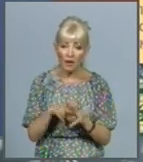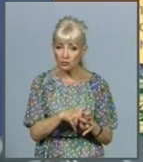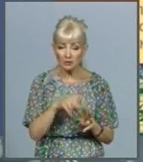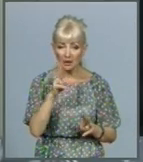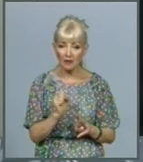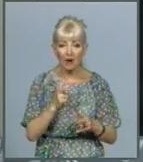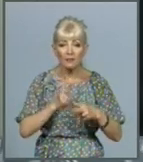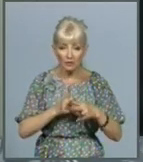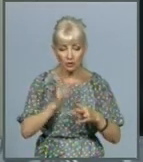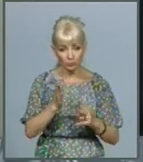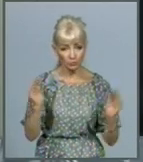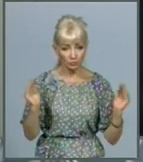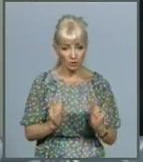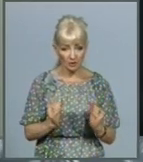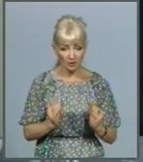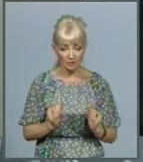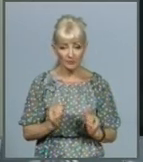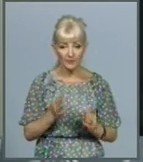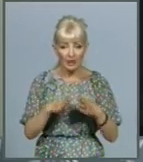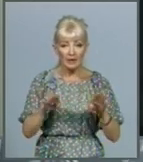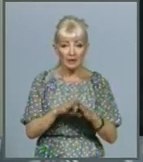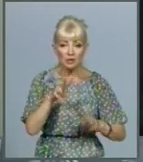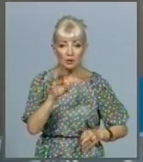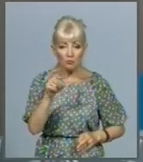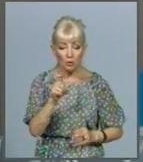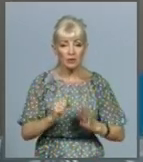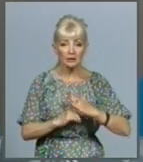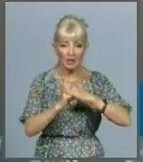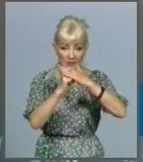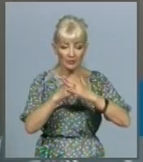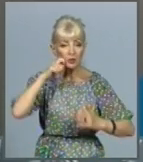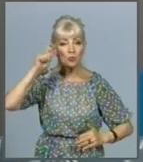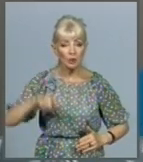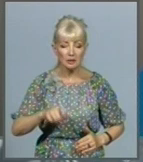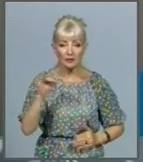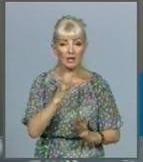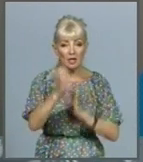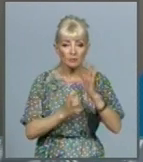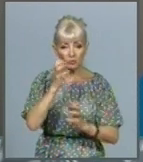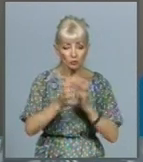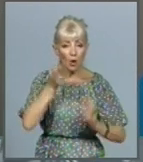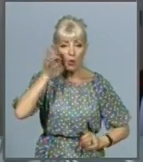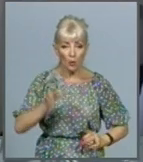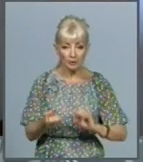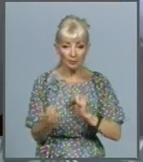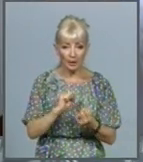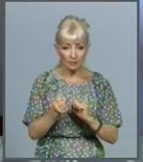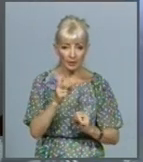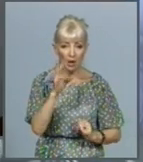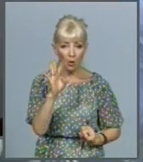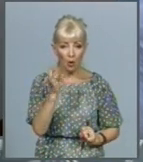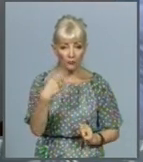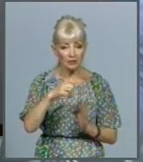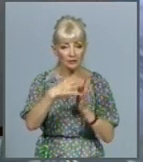зменшуватися. Також у МОЗ на підставі українського та міжнародного досвіду боротьби з коронавірусом на засіданні